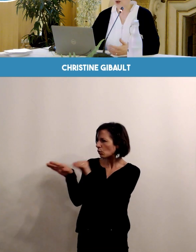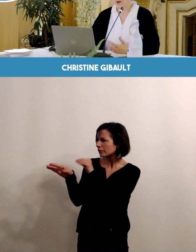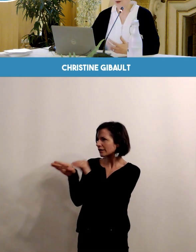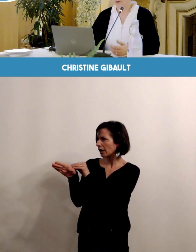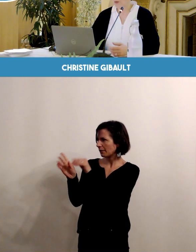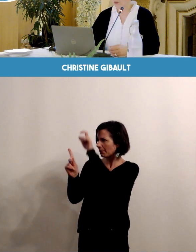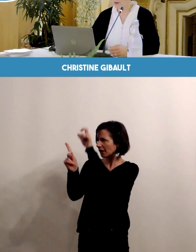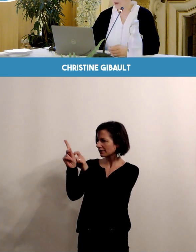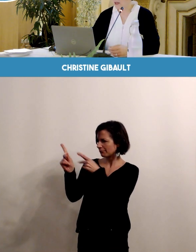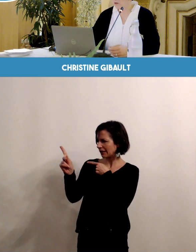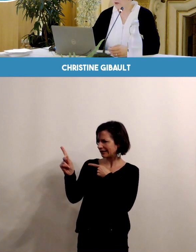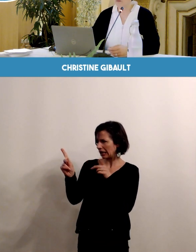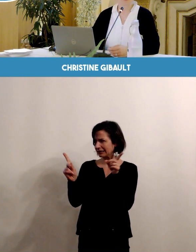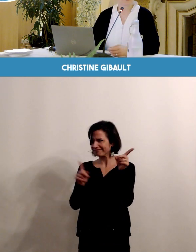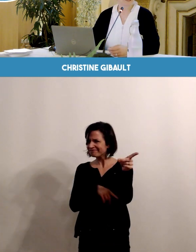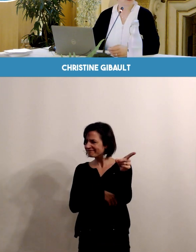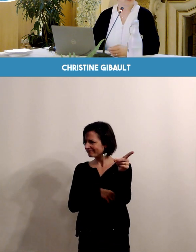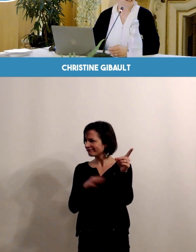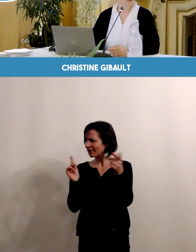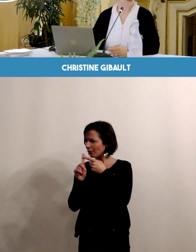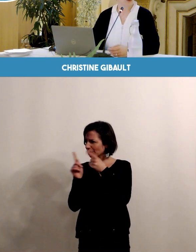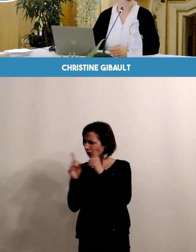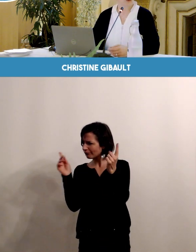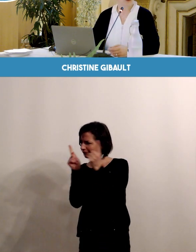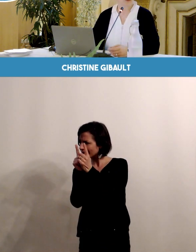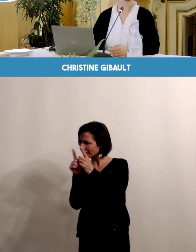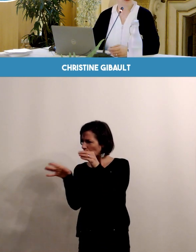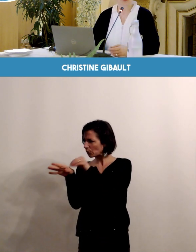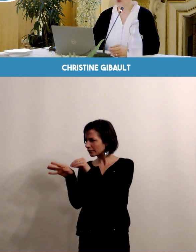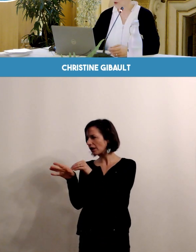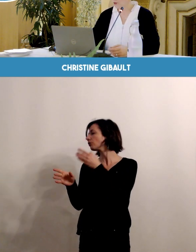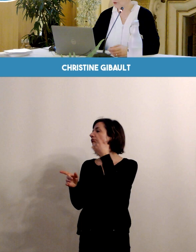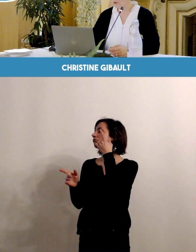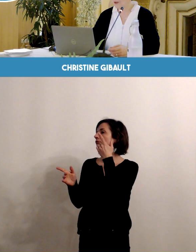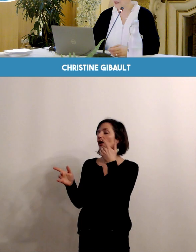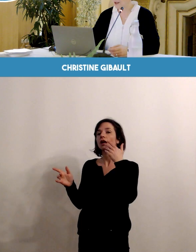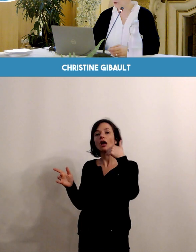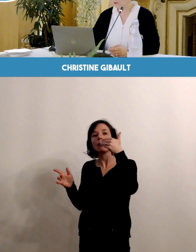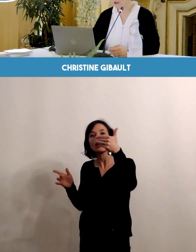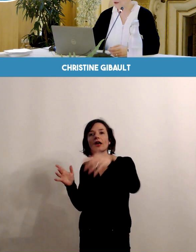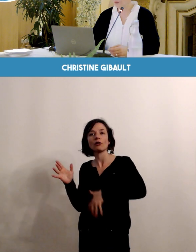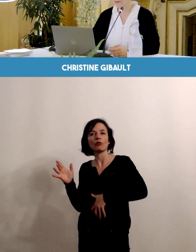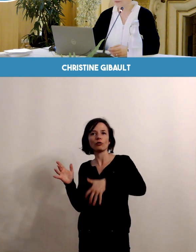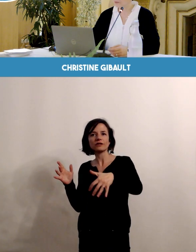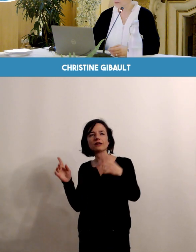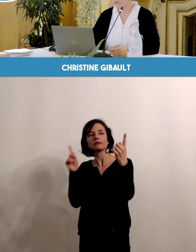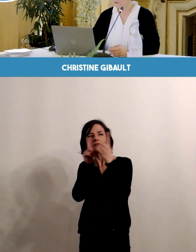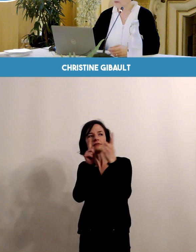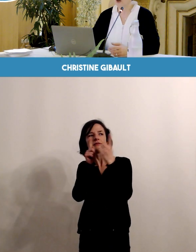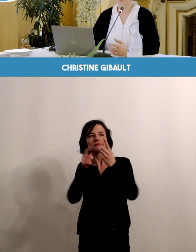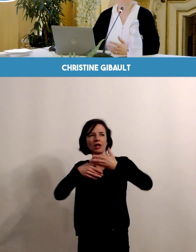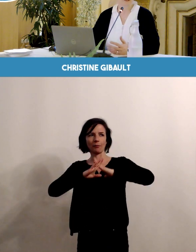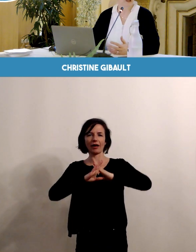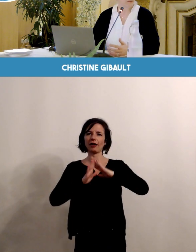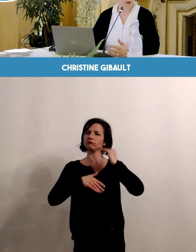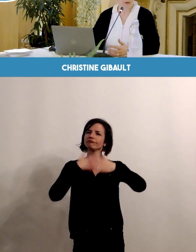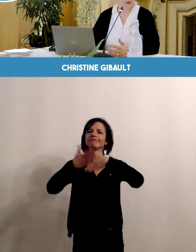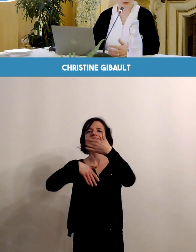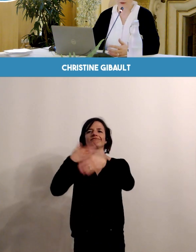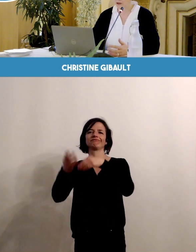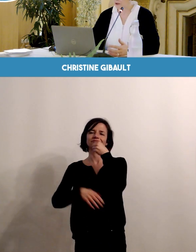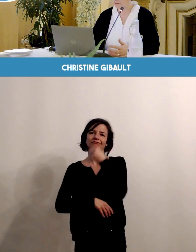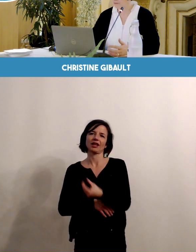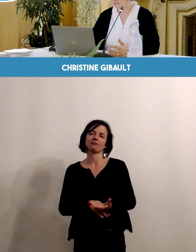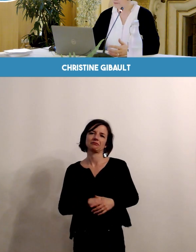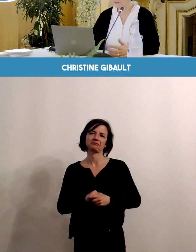amont pour vous permettre d'aborder la grossesse future dans d'excellentes conditions, en tout cas dans les meilleures